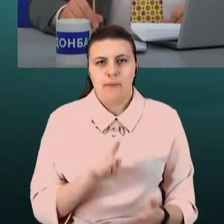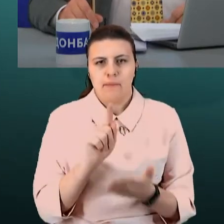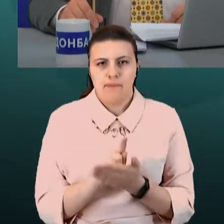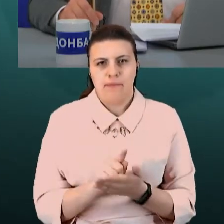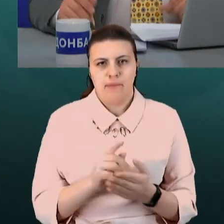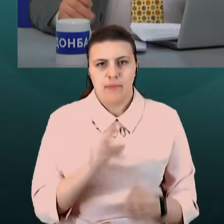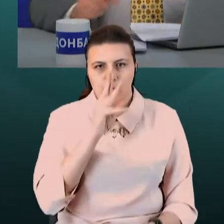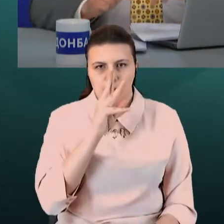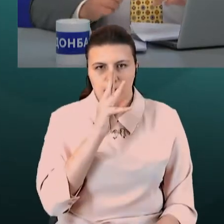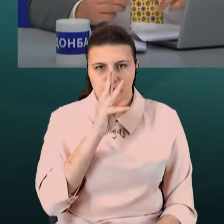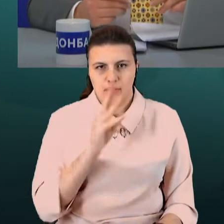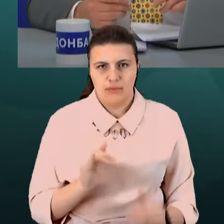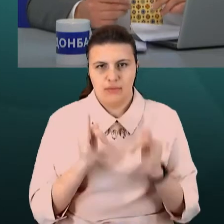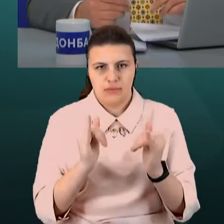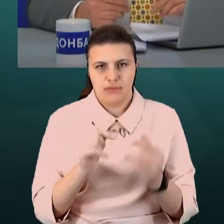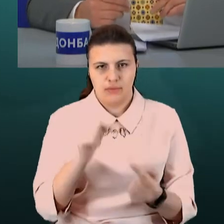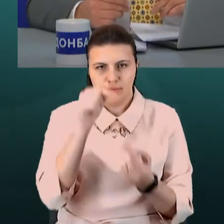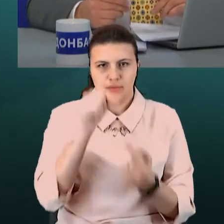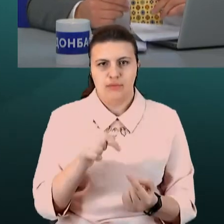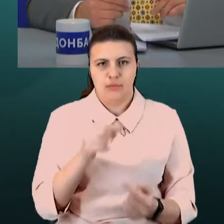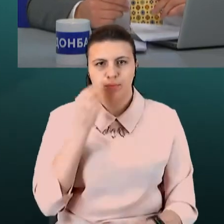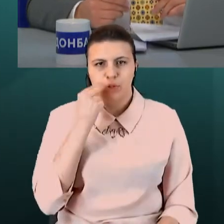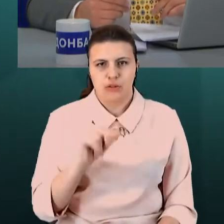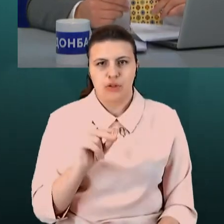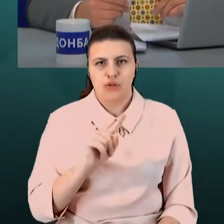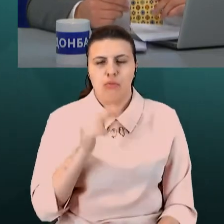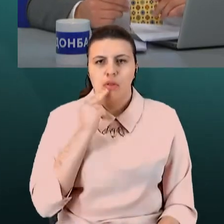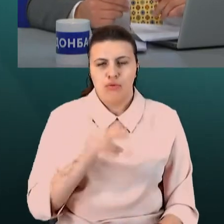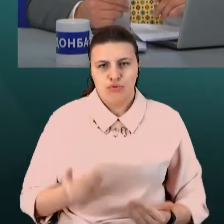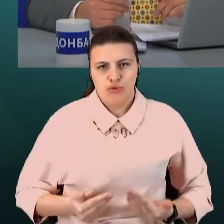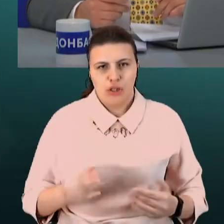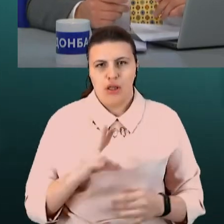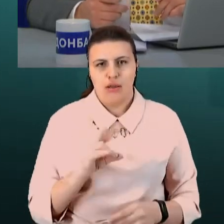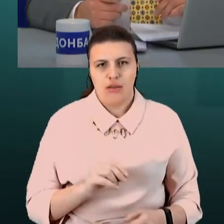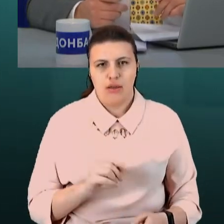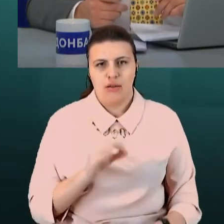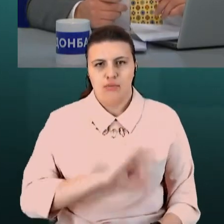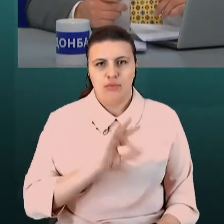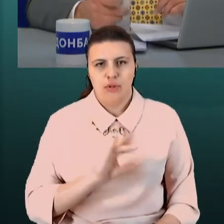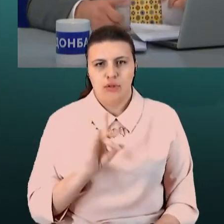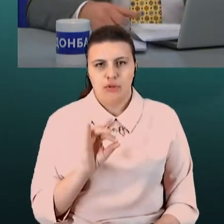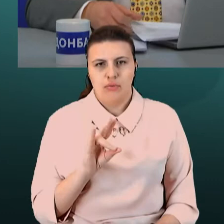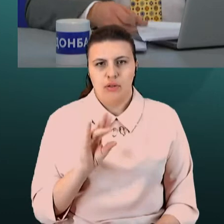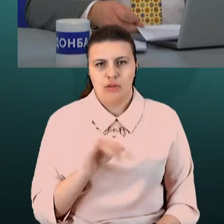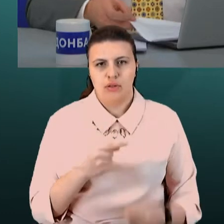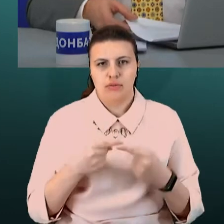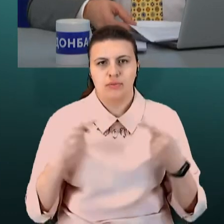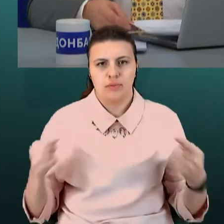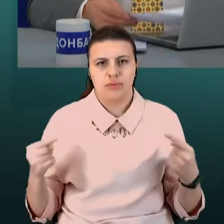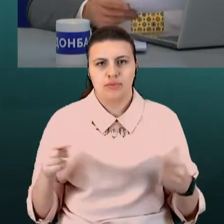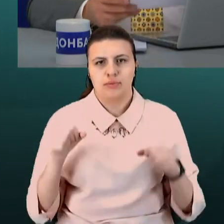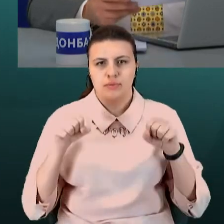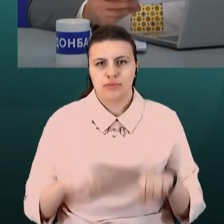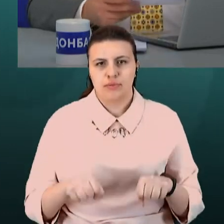того, щоб вони краще жили, для того, щоб не було контрабанди. Для цього існують інші, абсолютно інші правові, оперативні кримінальні мети.